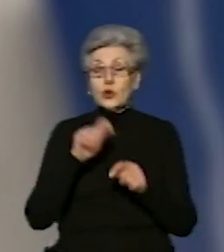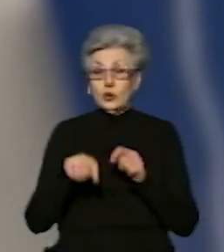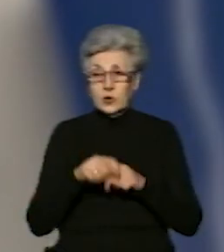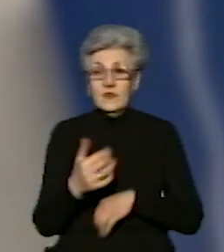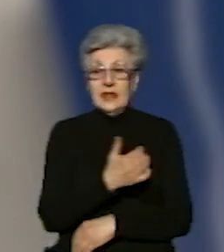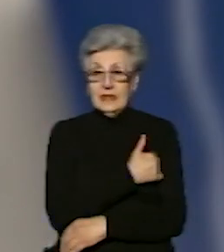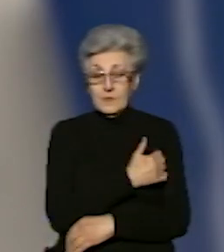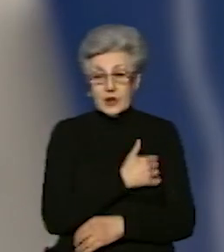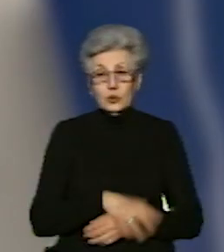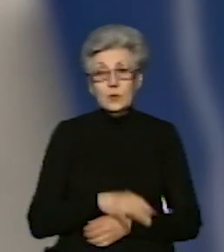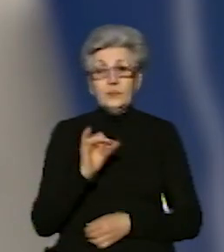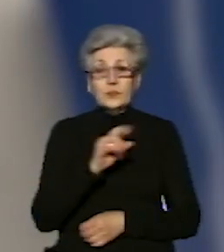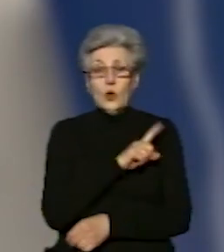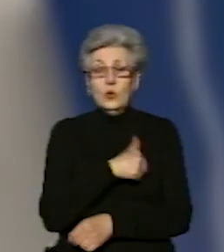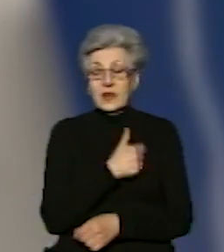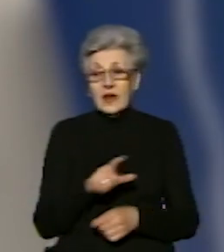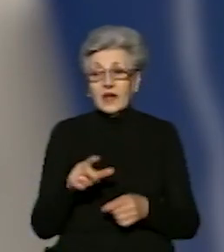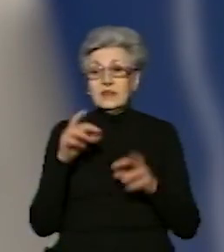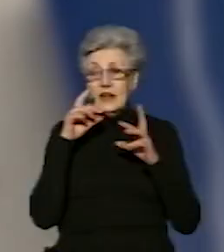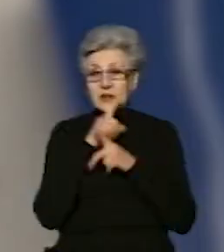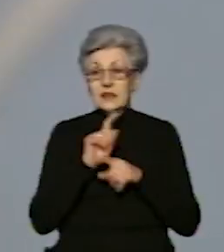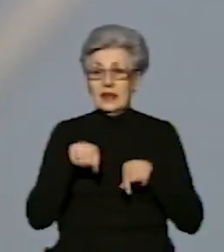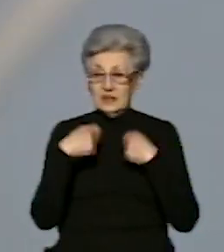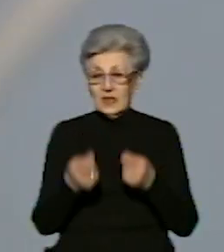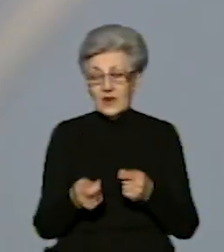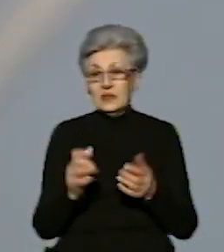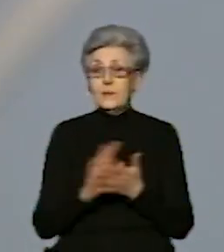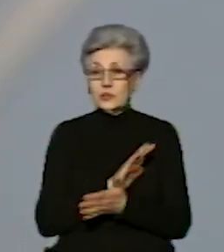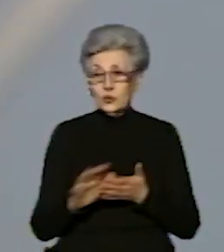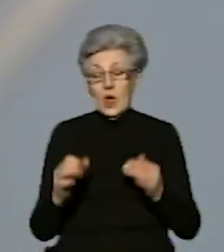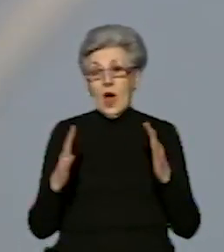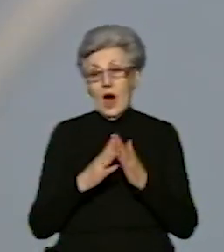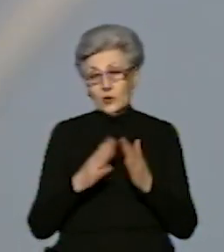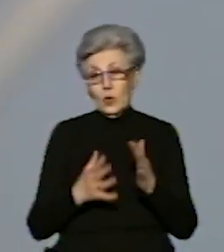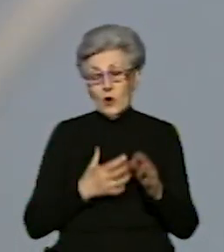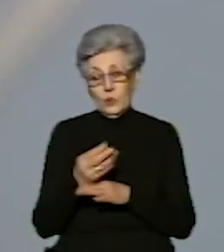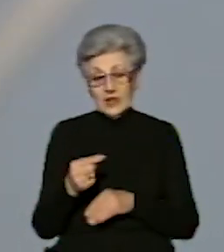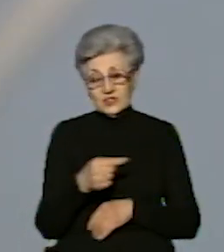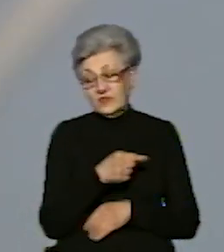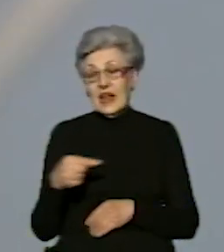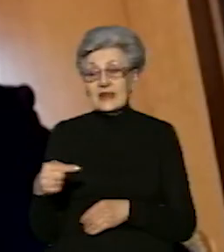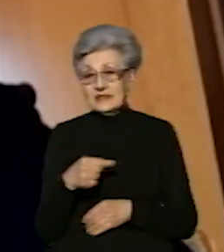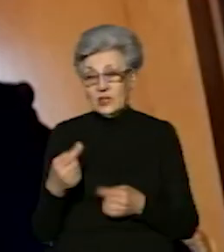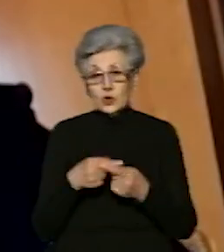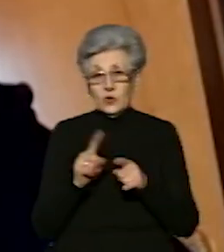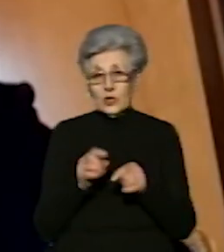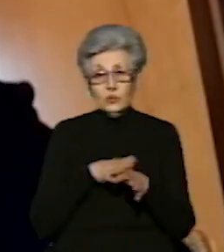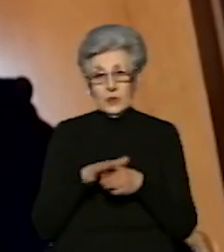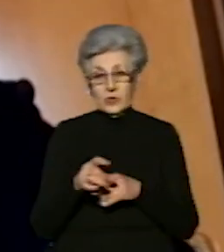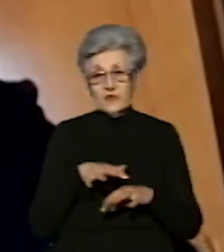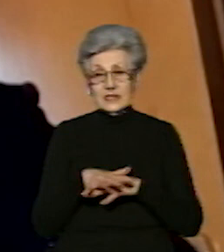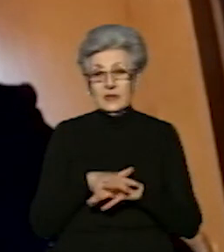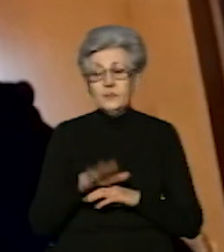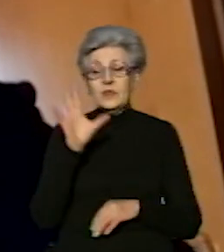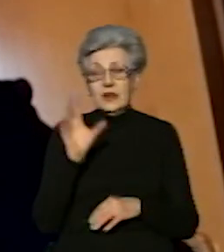Ірина каже, у лікарні медикаменти давали безкоштовно. Вдома оплачували лише різницю, яку не покриває страхування. Всі аптеки